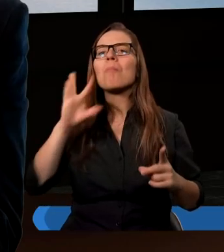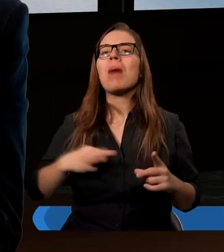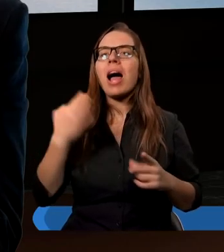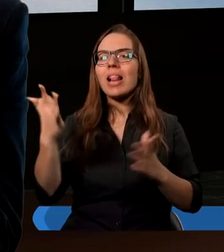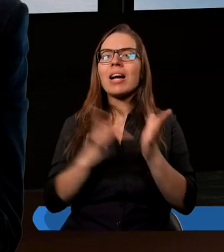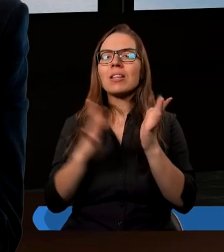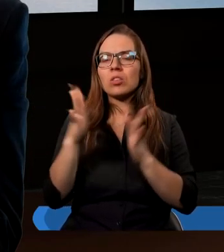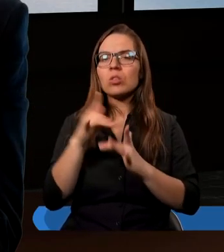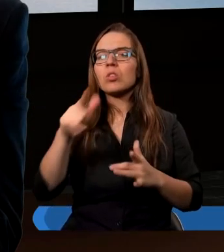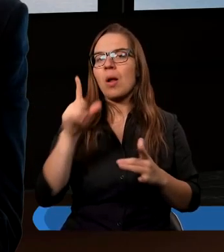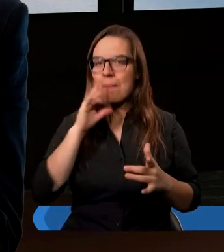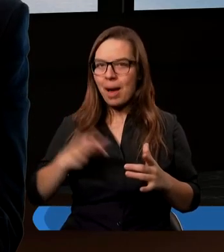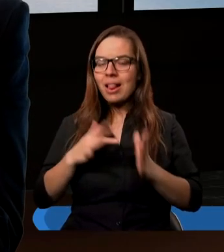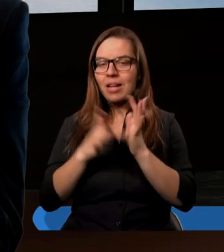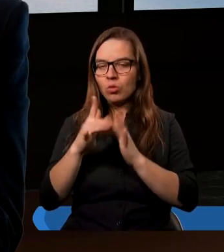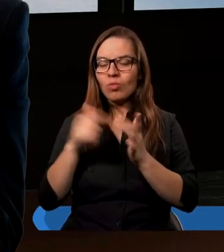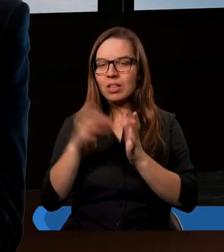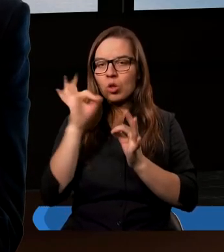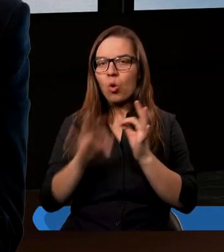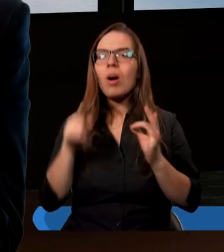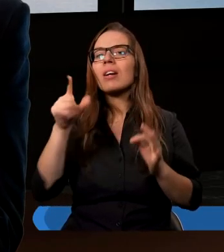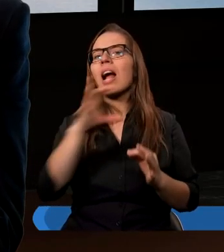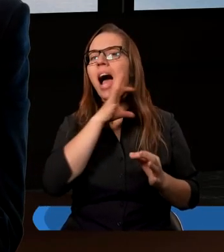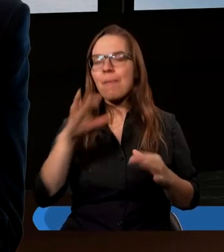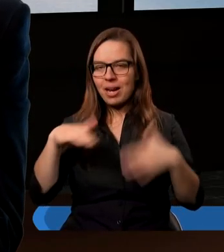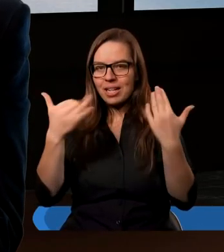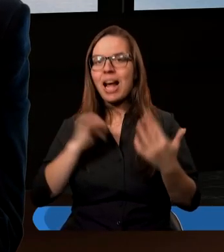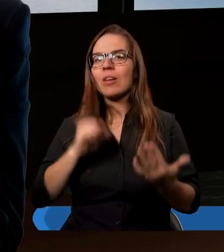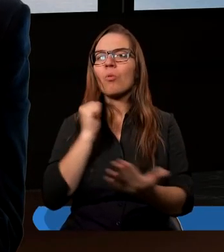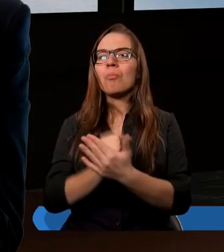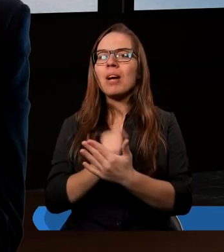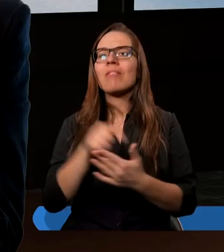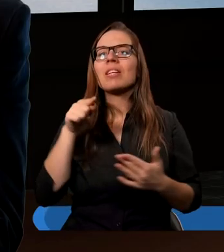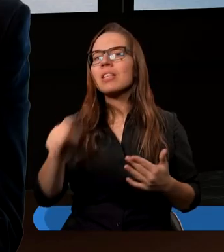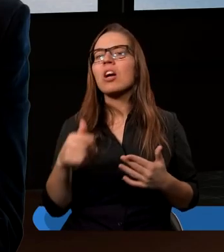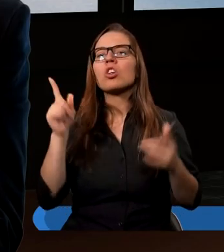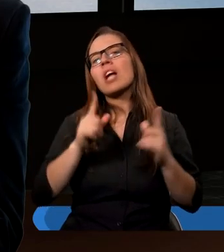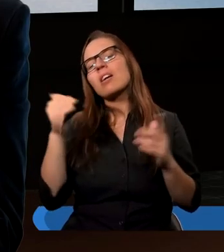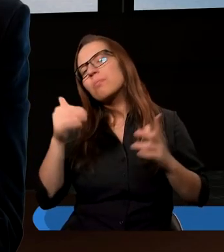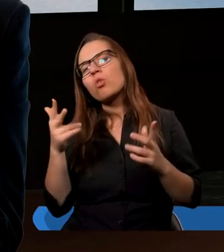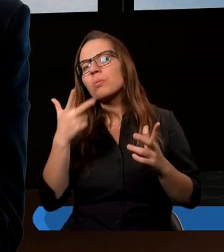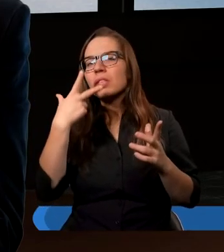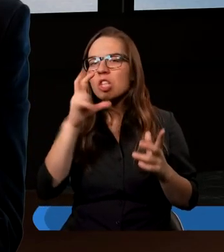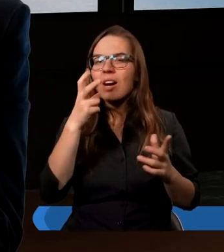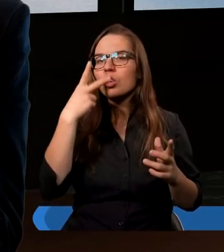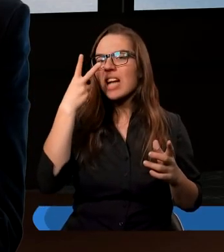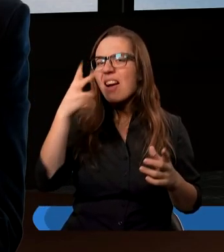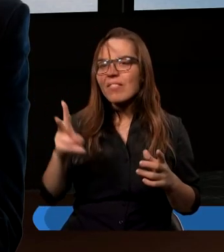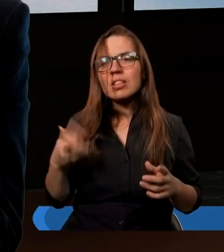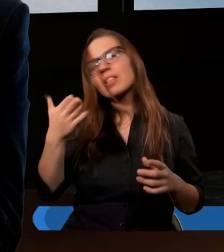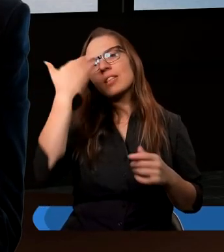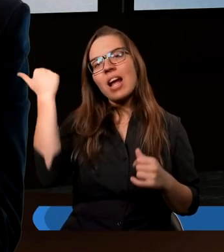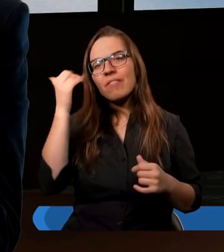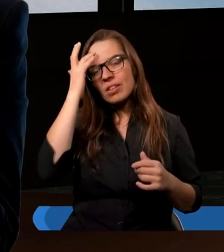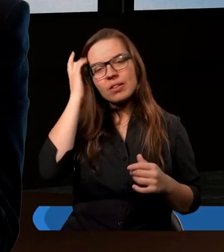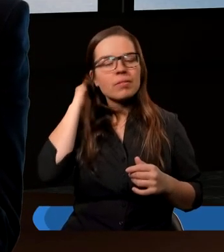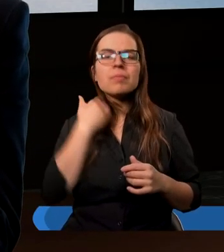Jezusa. Dokładnie Pana Jezusa. Abraham zdaje sobie sprawę z tego. Możemy nie wiedzieć o tym, ale on zdaje sobie sprawę, że to jest Mesjasz, że to,